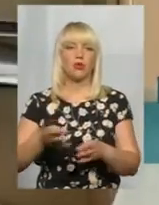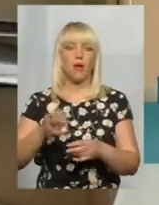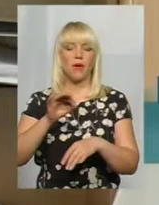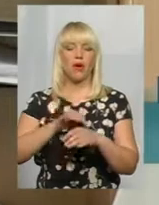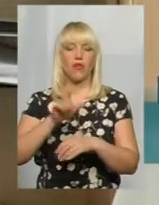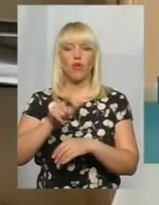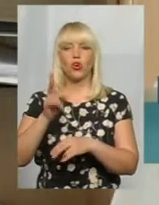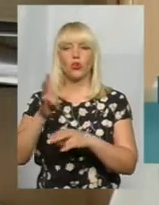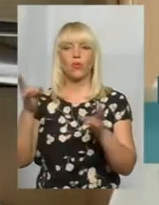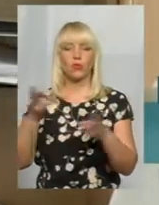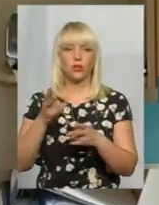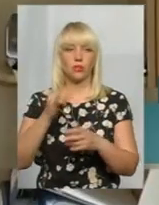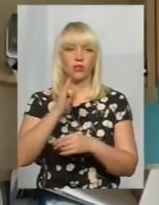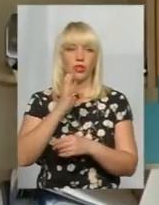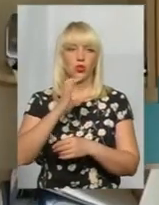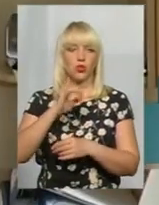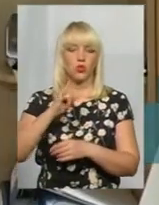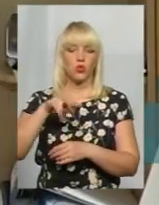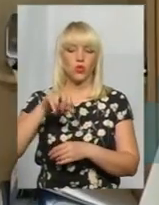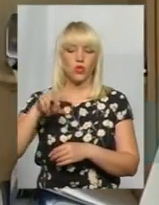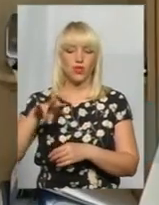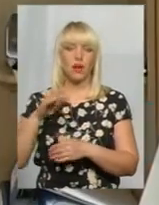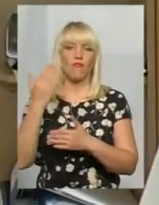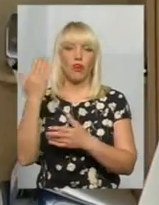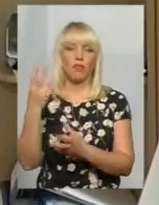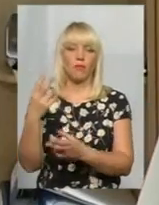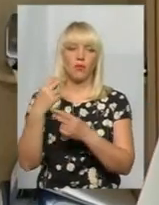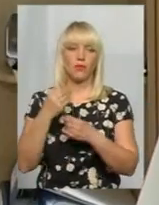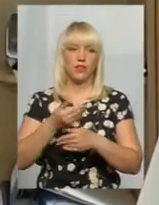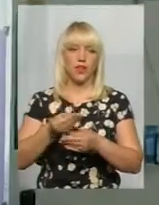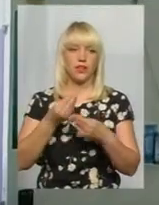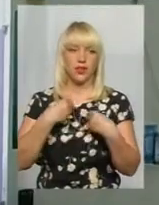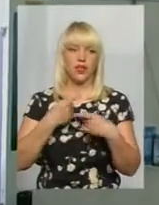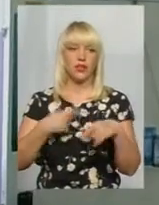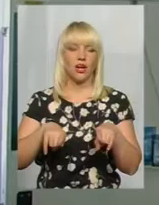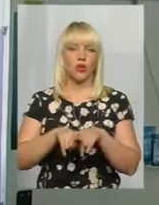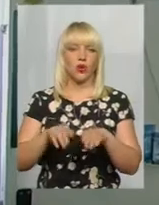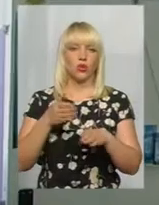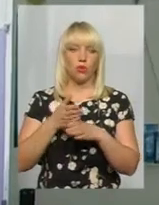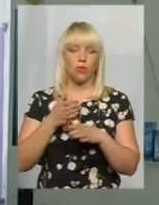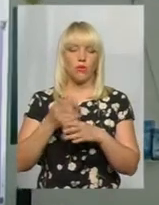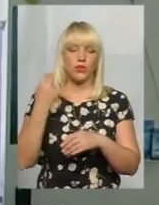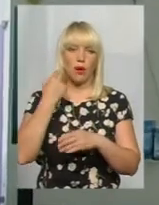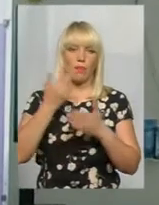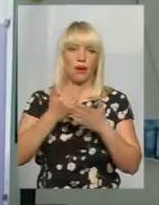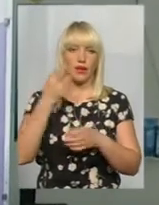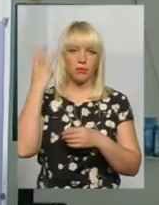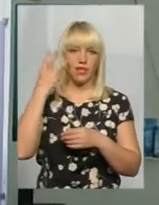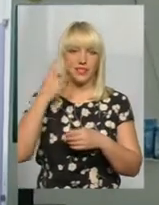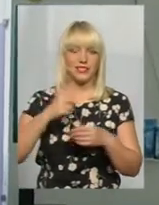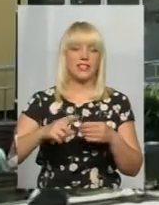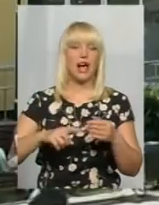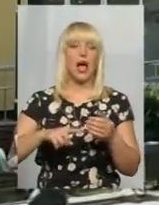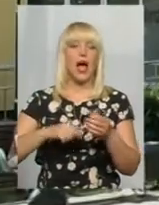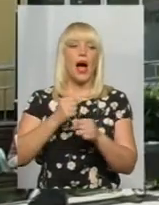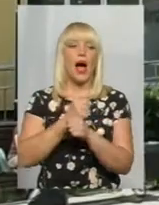які потребують інсуліну. Вони пообіцяли надати цю допомогу. Заборгованість перед Хмельницькою міською першою аптекою